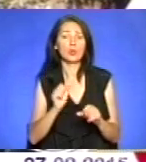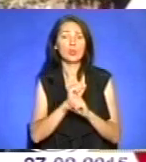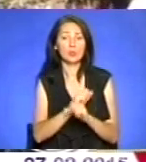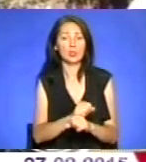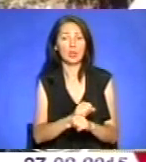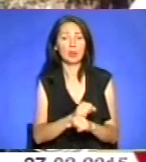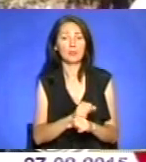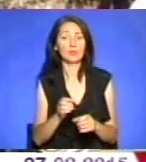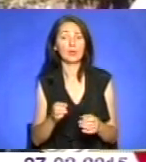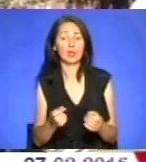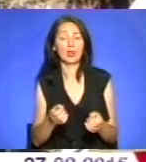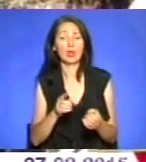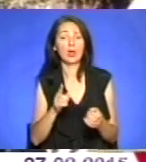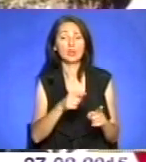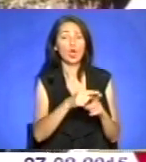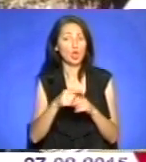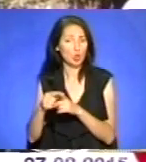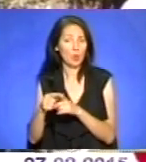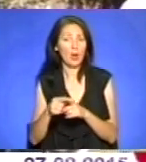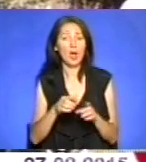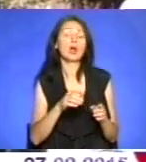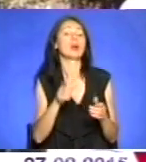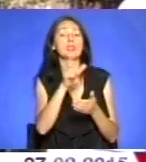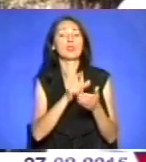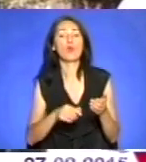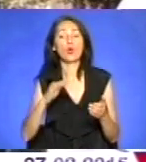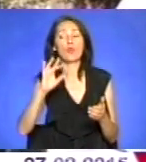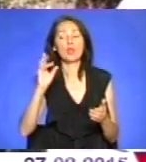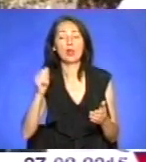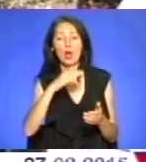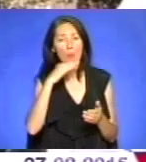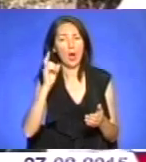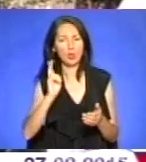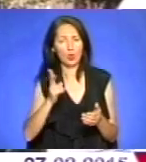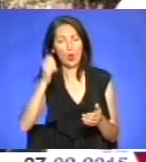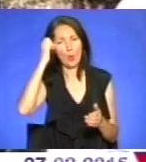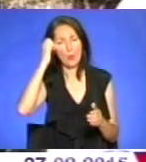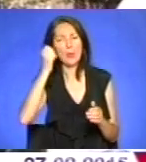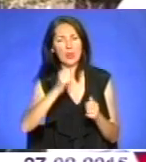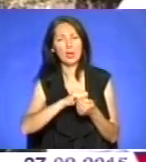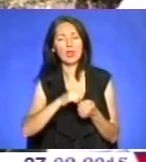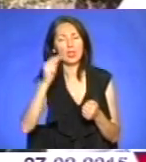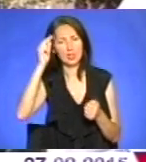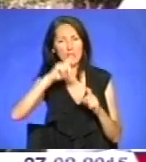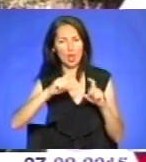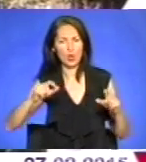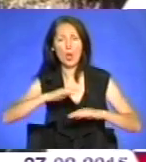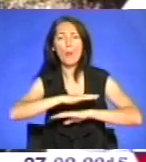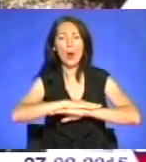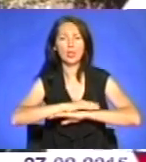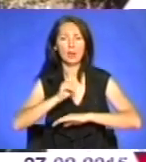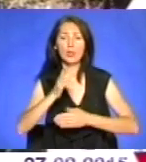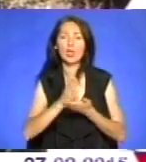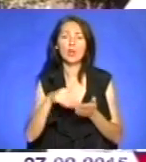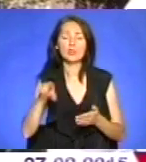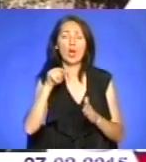Ці слова створу Франка, вічний іроціонер, напевно, багато хто з нас пам'ятає ще з шкільної парти. Але в них відображена вся суть, ідея